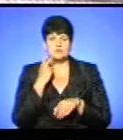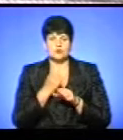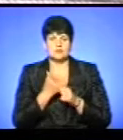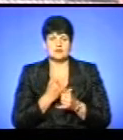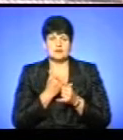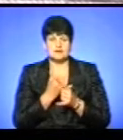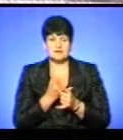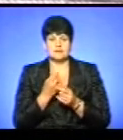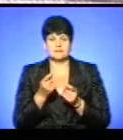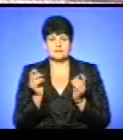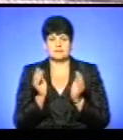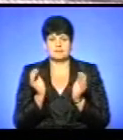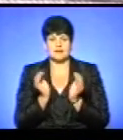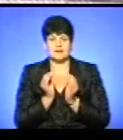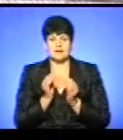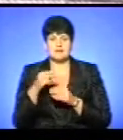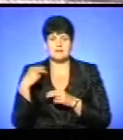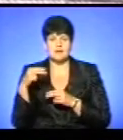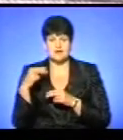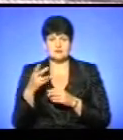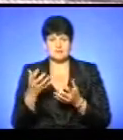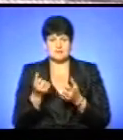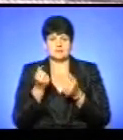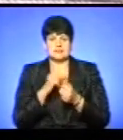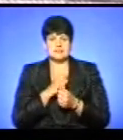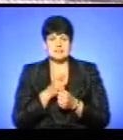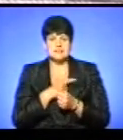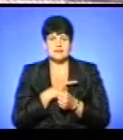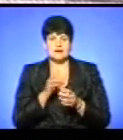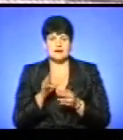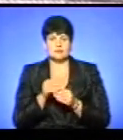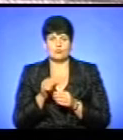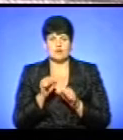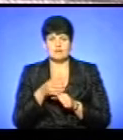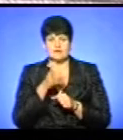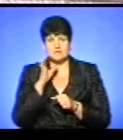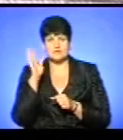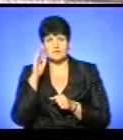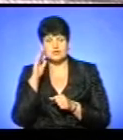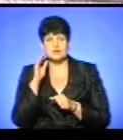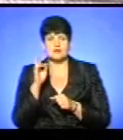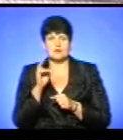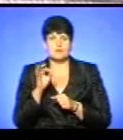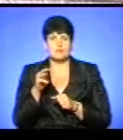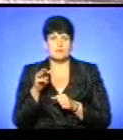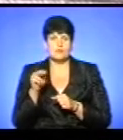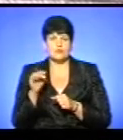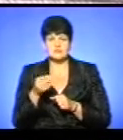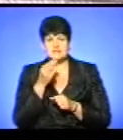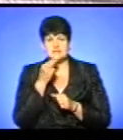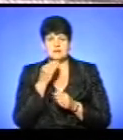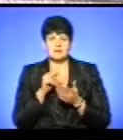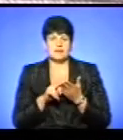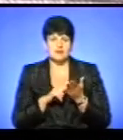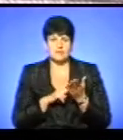невеличка пауза, для того, щоб вони підкріпили свої сили і могли випити чи водички, чи якусь компоту, чи також їсти печеньку,